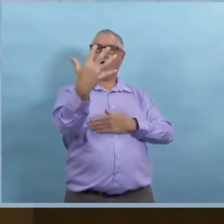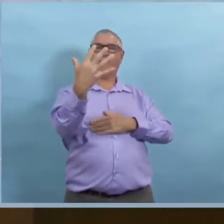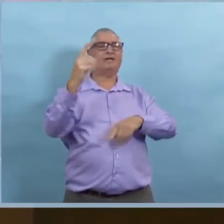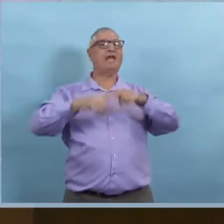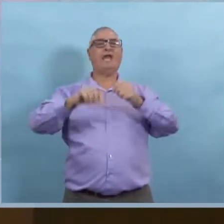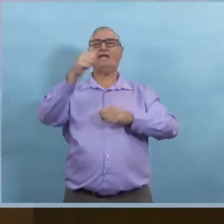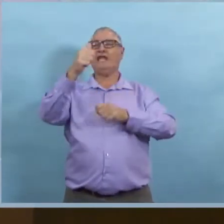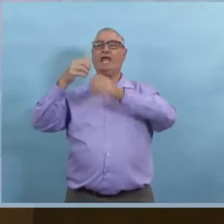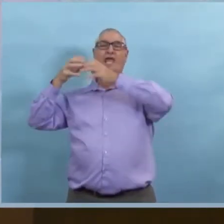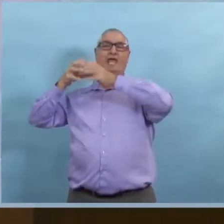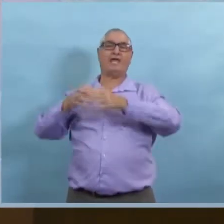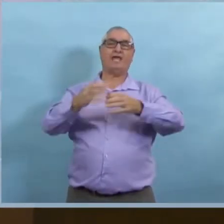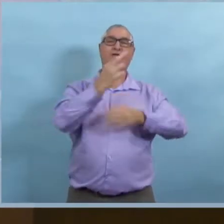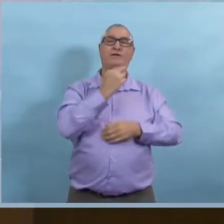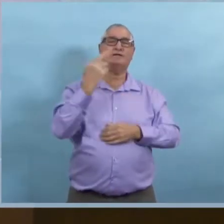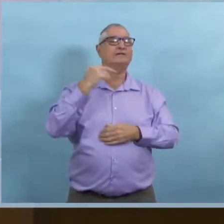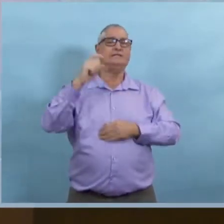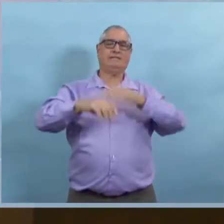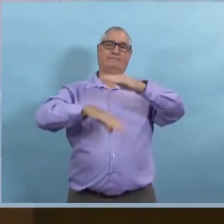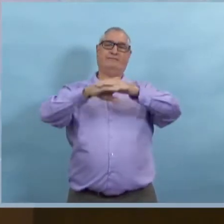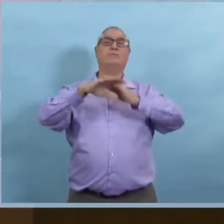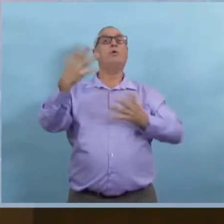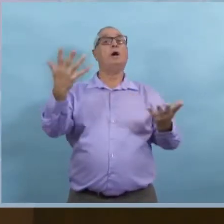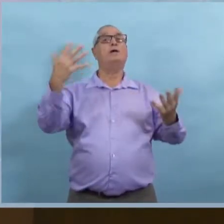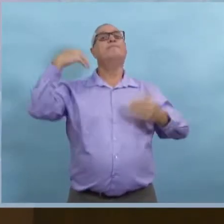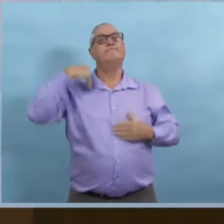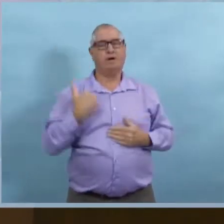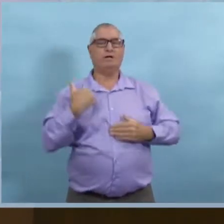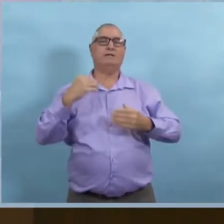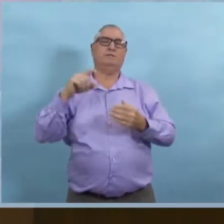rapprochés et donc de ralentir la propagation et la transmission.